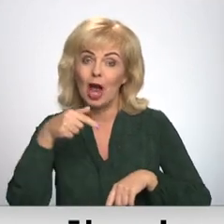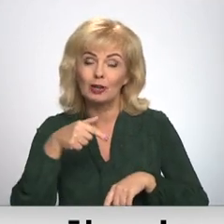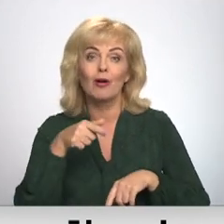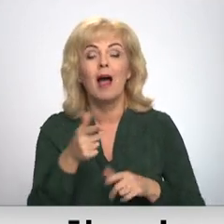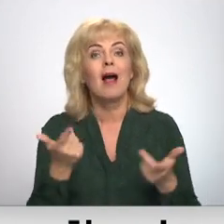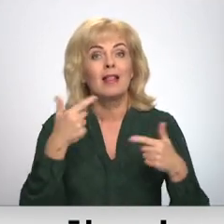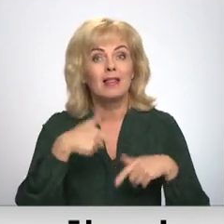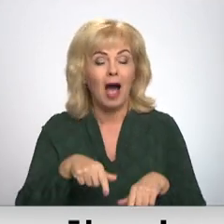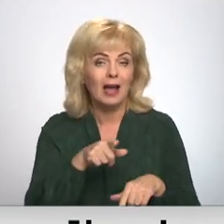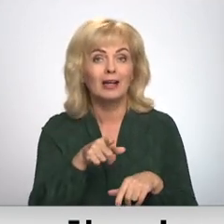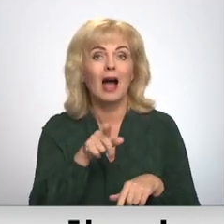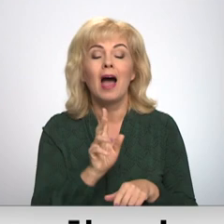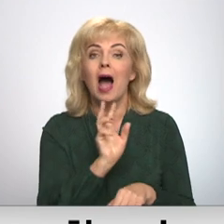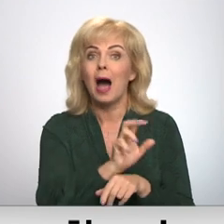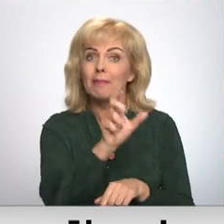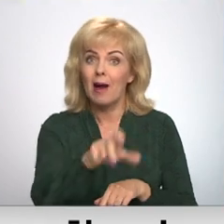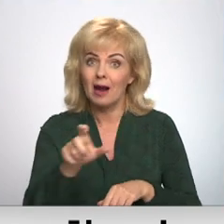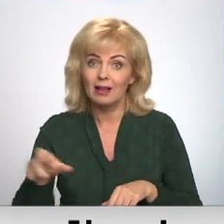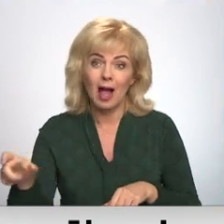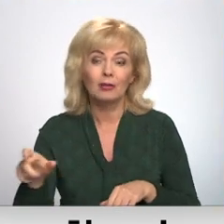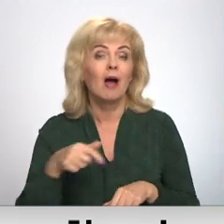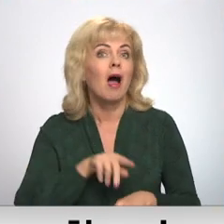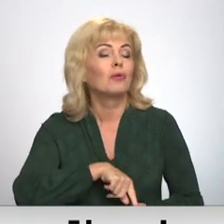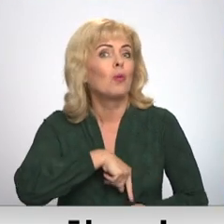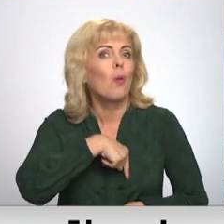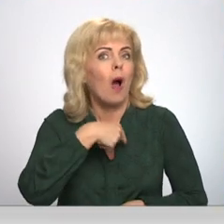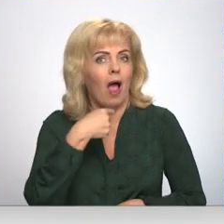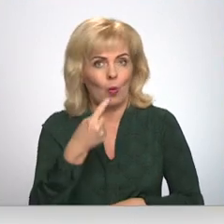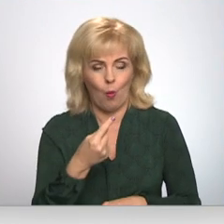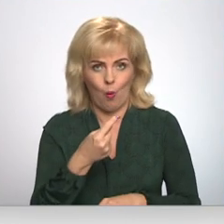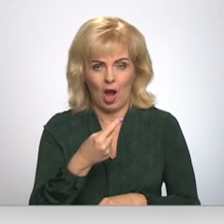laikā nepamat arī tās apmeklētājus. Esmu noilgojusies.